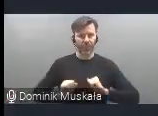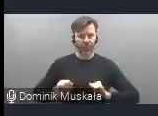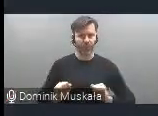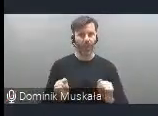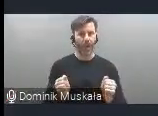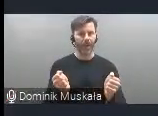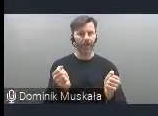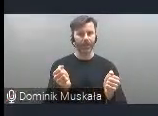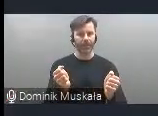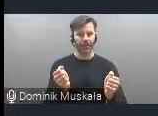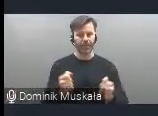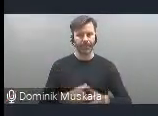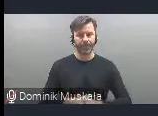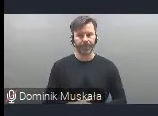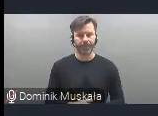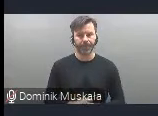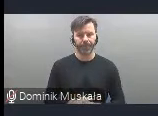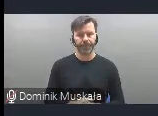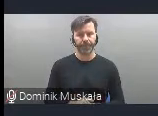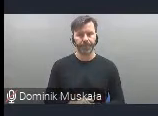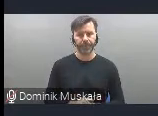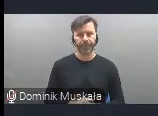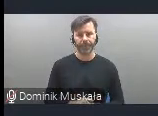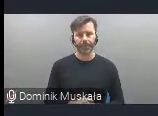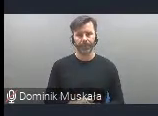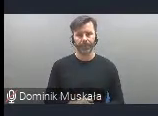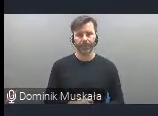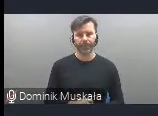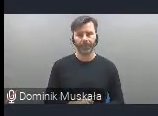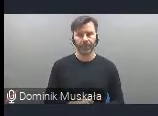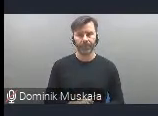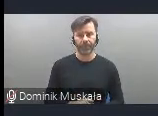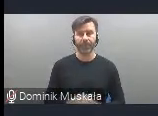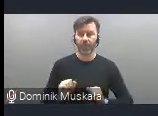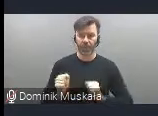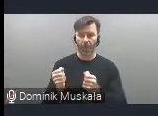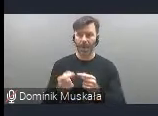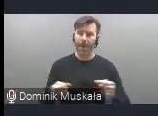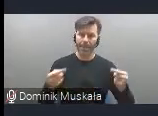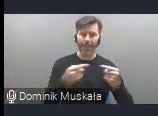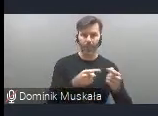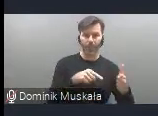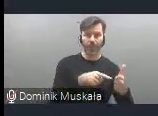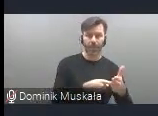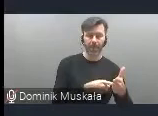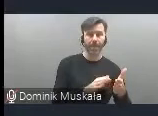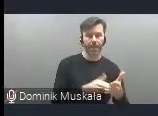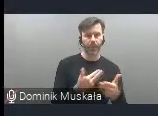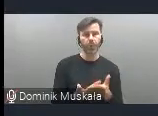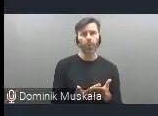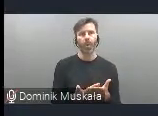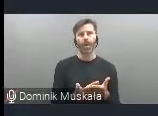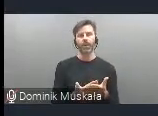pewne podejście zgodne z tymi ideami, bo często na przykład właśnie takie osoby mają,